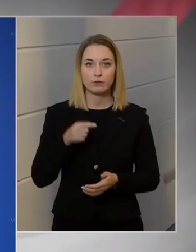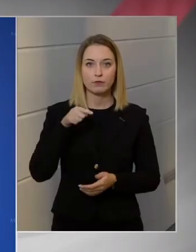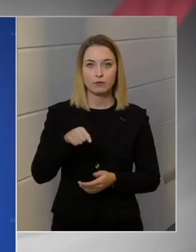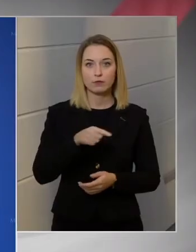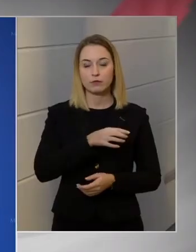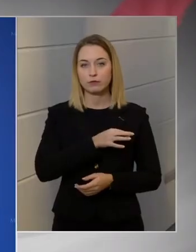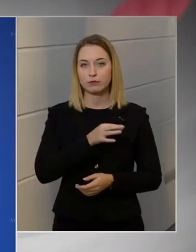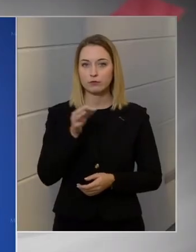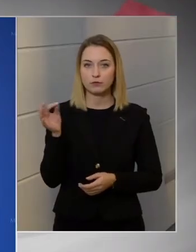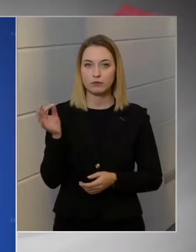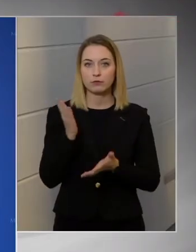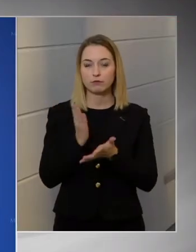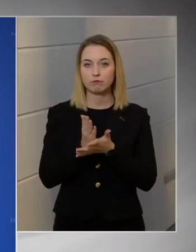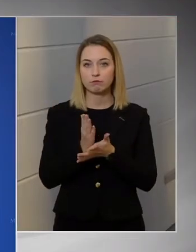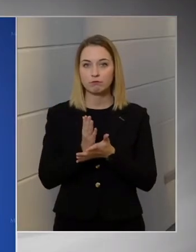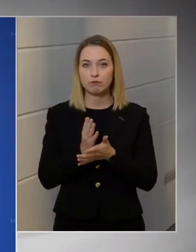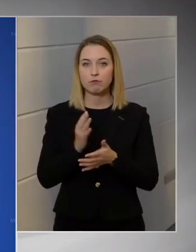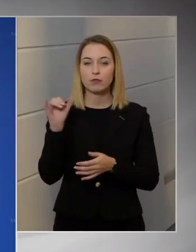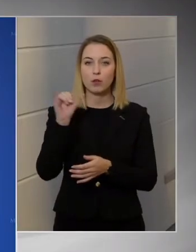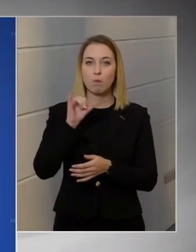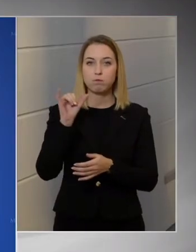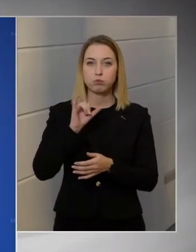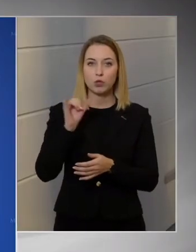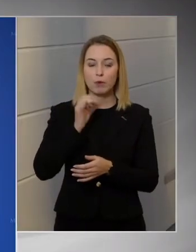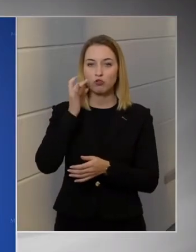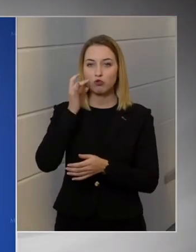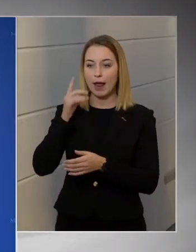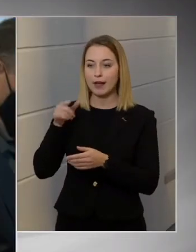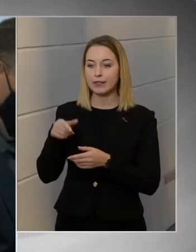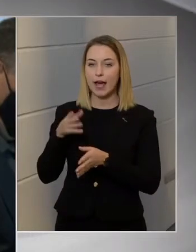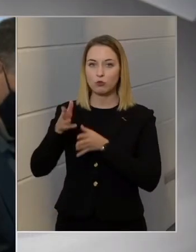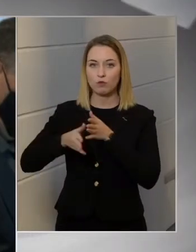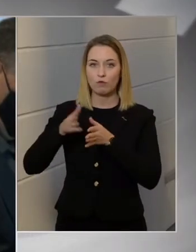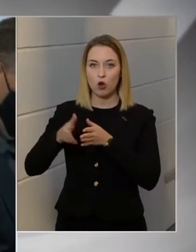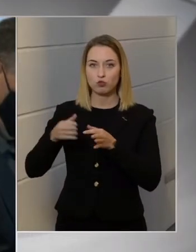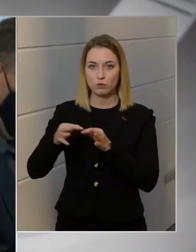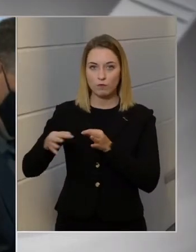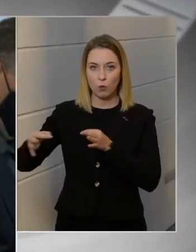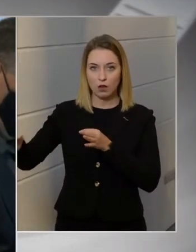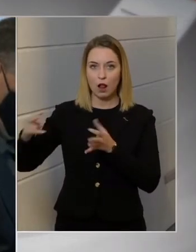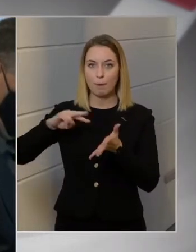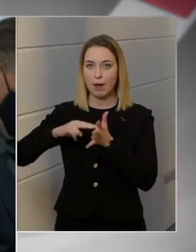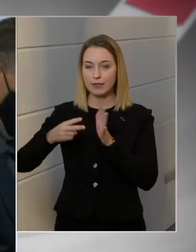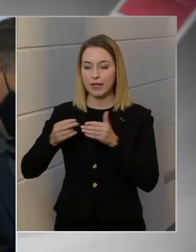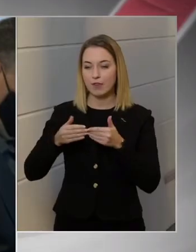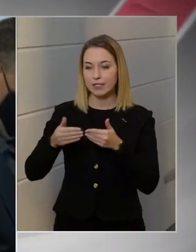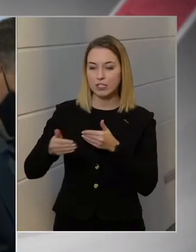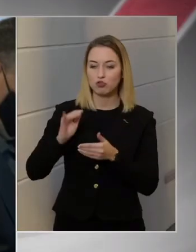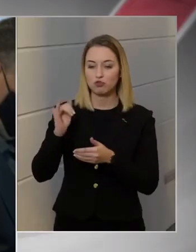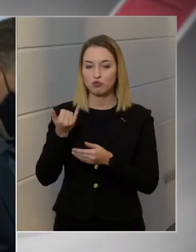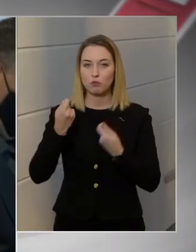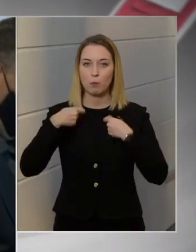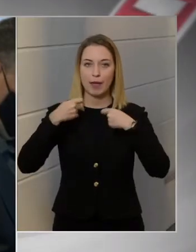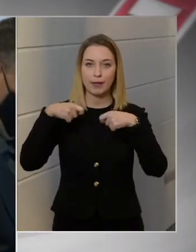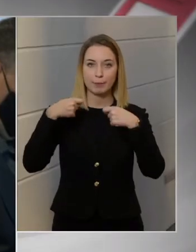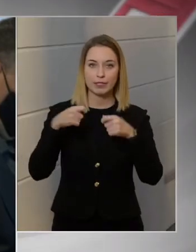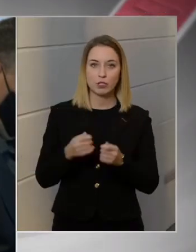Azóta a Budapest-Belgrád vasútvonal megtervezése és megépítése